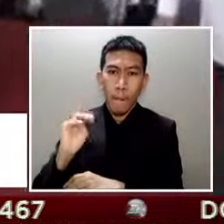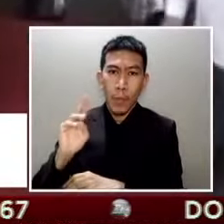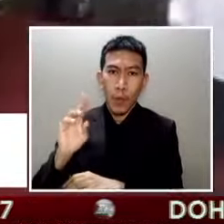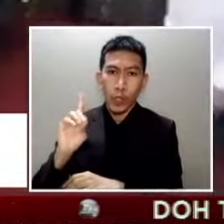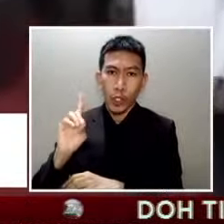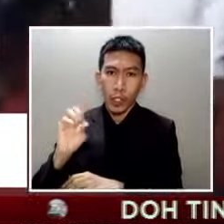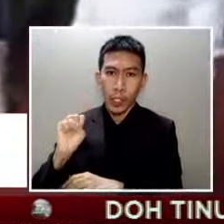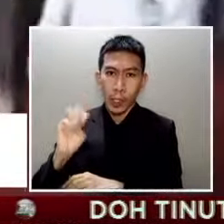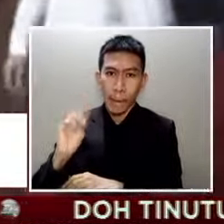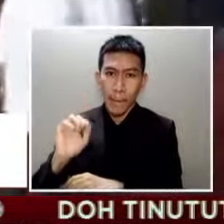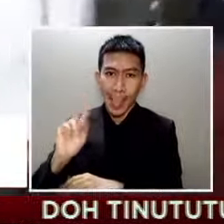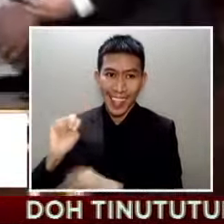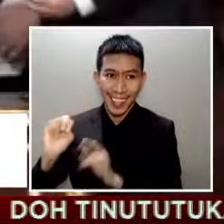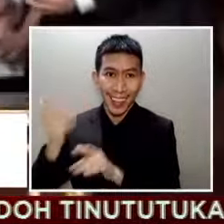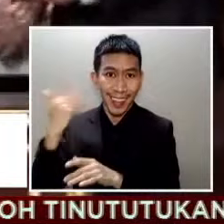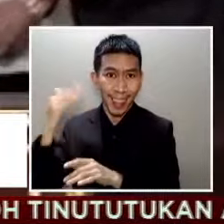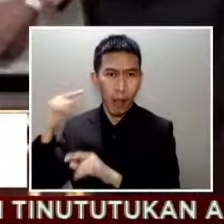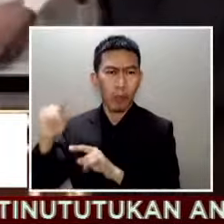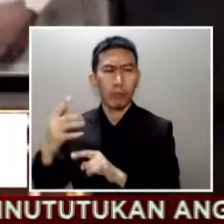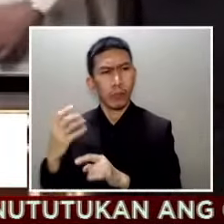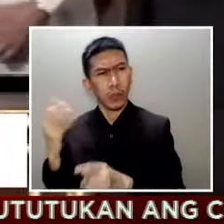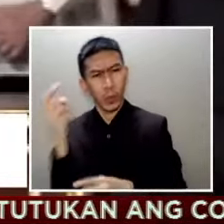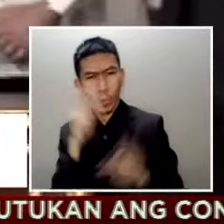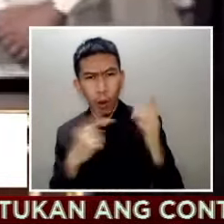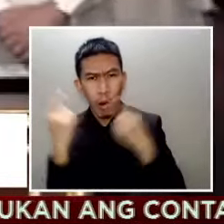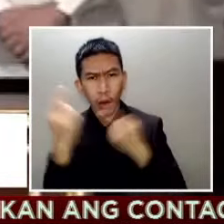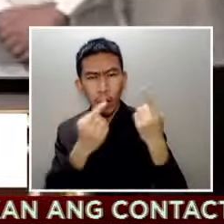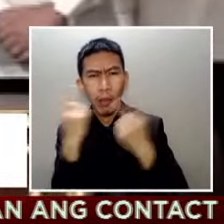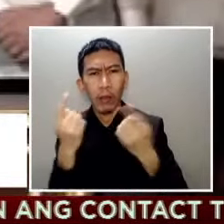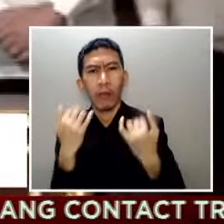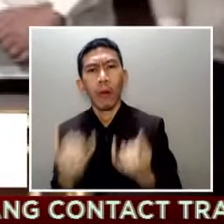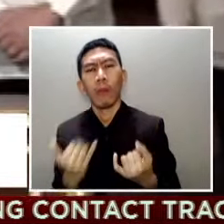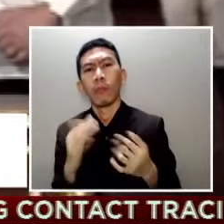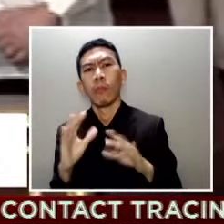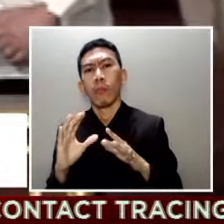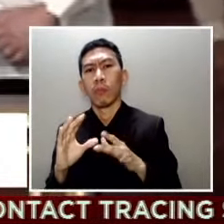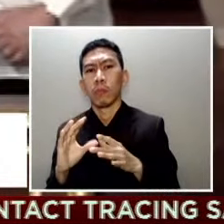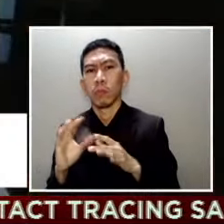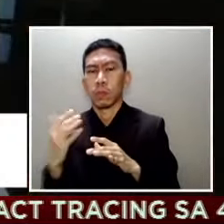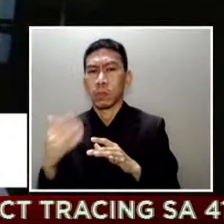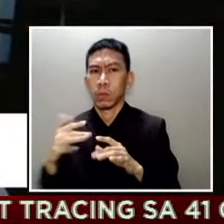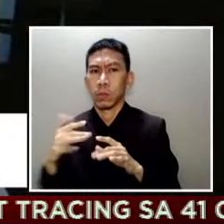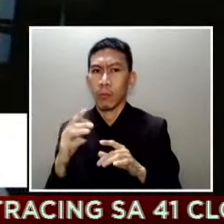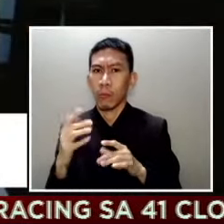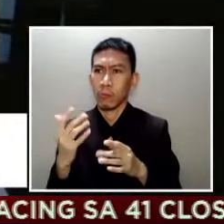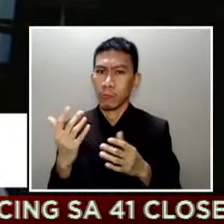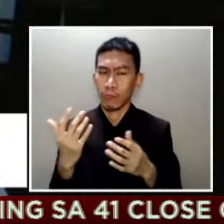proyekto ng gobyeno katumangan China dahil posiblian niyang napakalaki ng kapalit